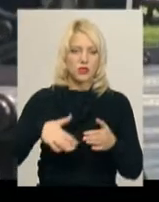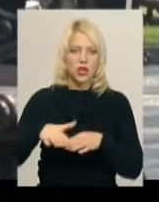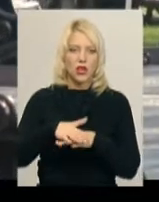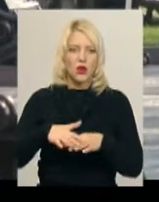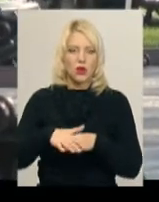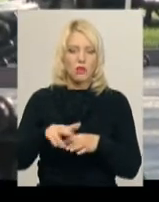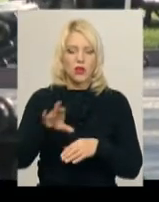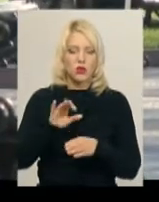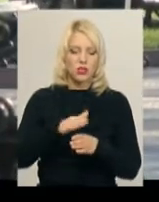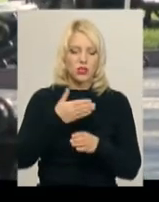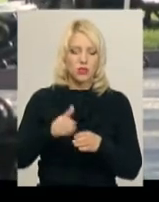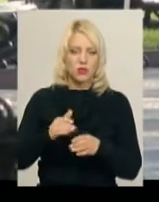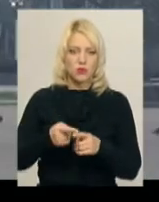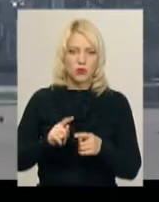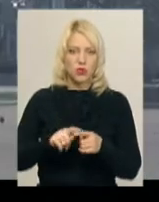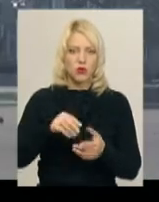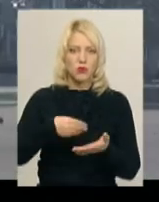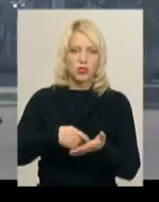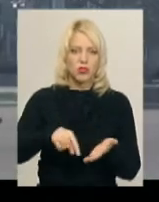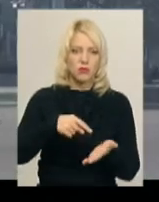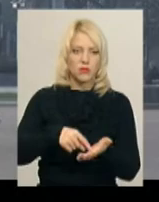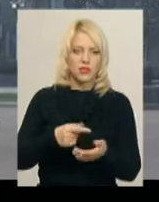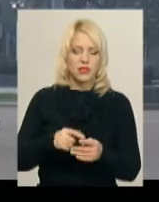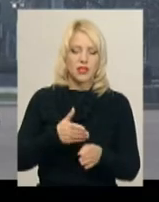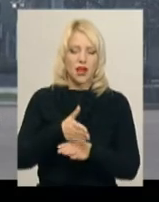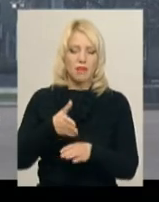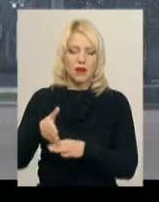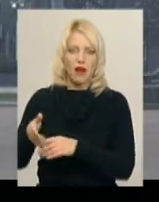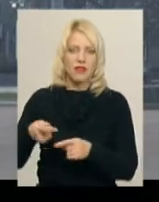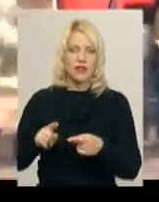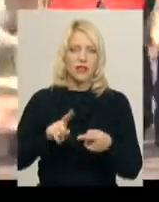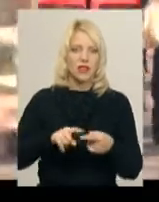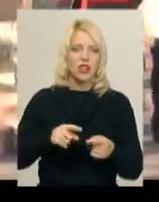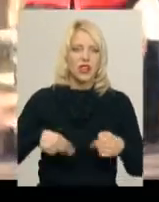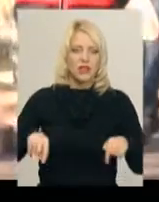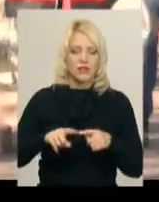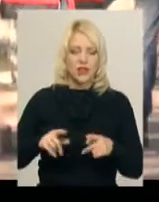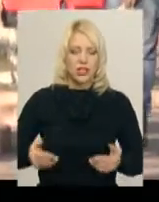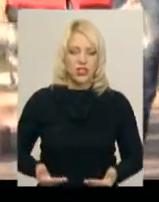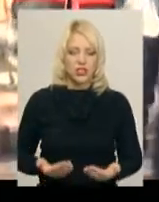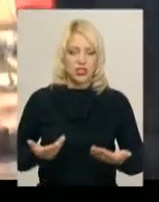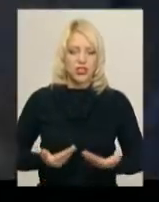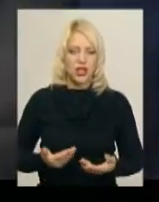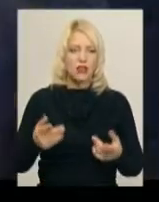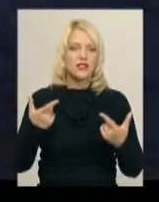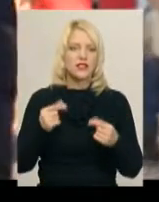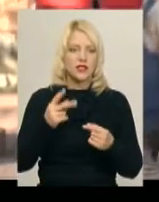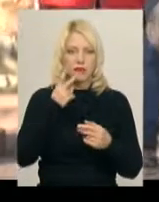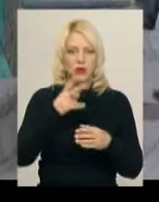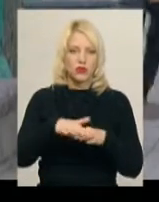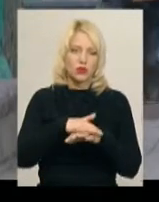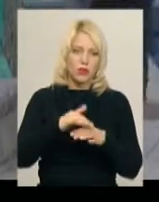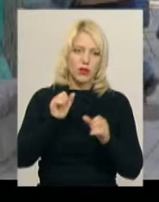часткового розподілу бюджетних коштів міста. Направити їх в ті сфери життєдіяльності, де громада бачить найбільш проблемні питання або можливості